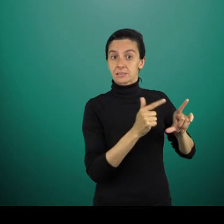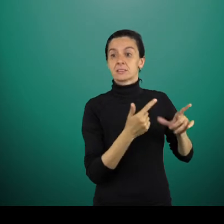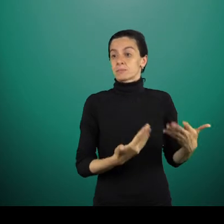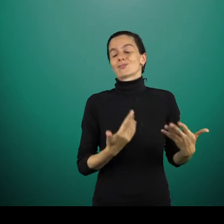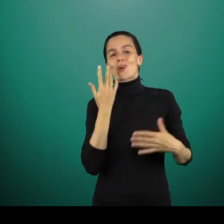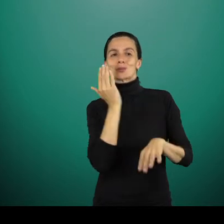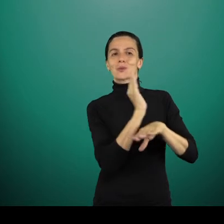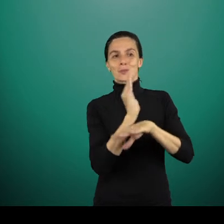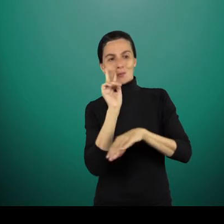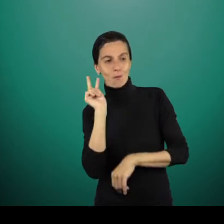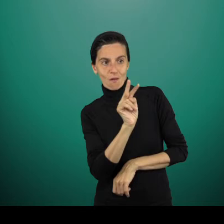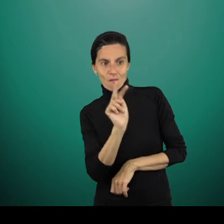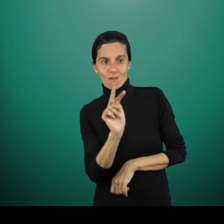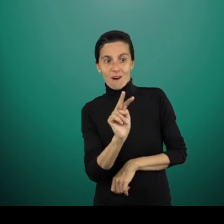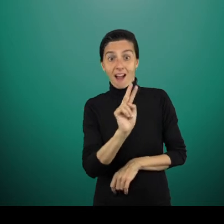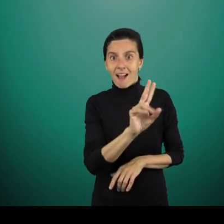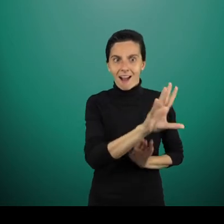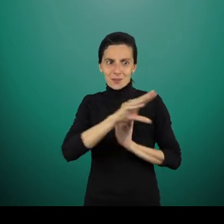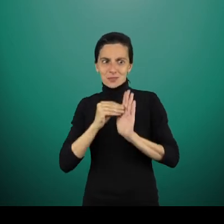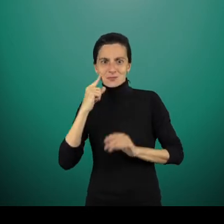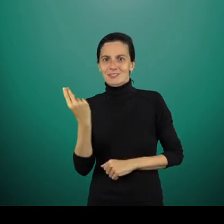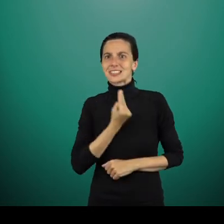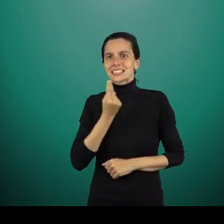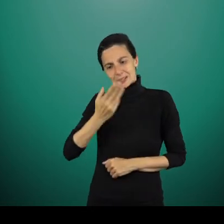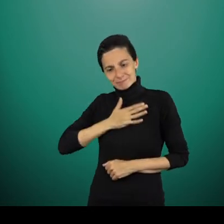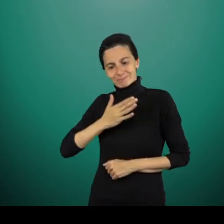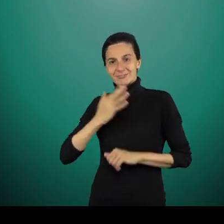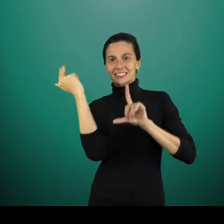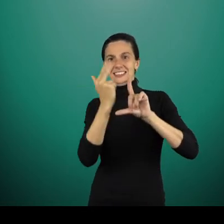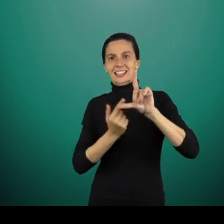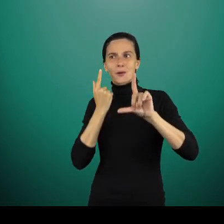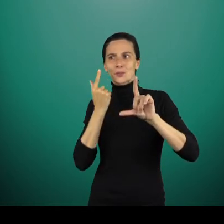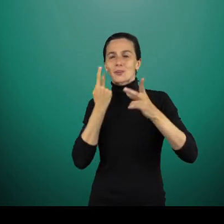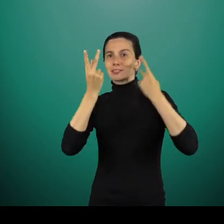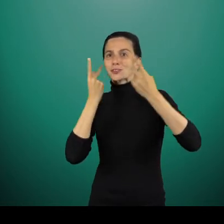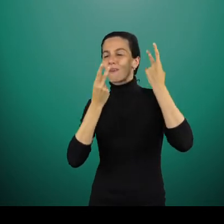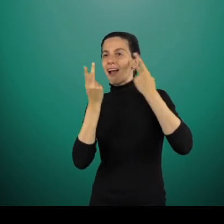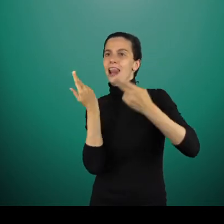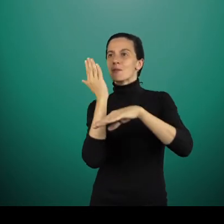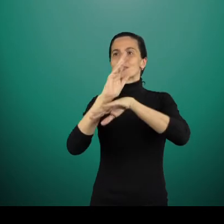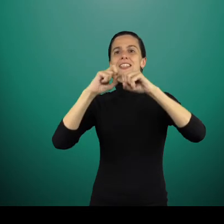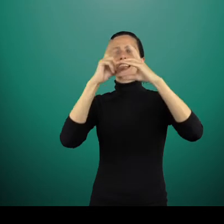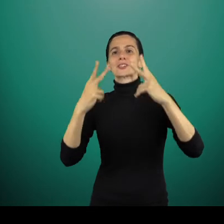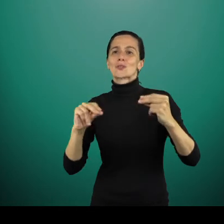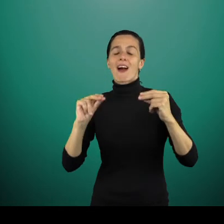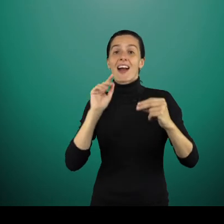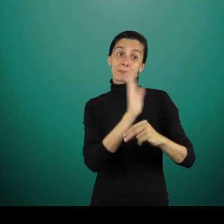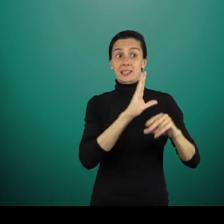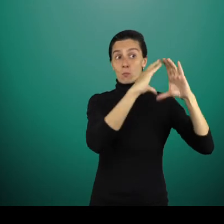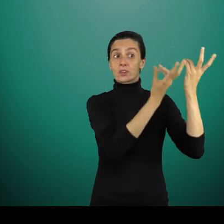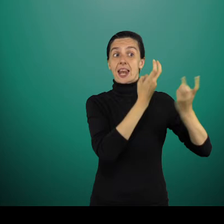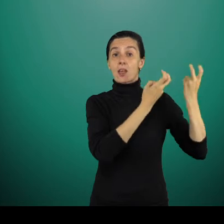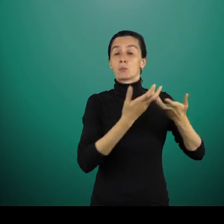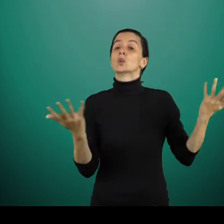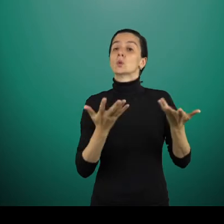dessins, les dessins, dessins qu'il a fait, qui étaient exposés. Et de cette façon, nous pouvons créer nos propres